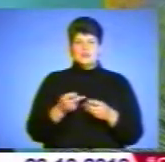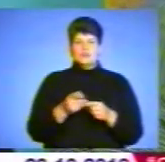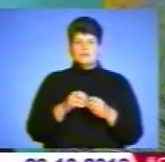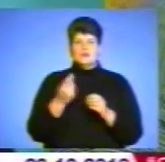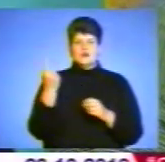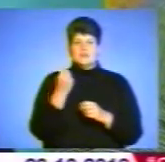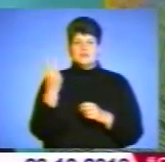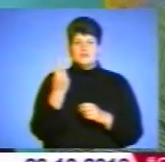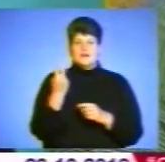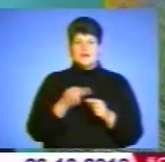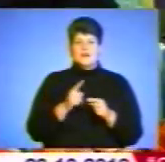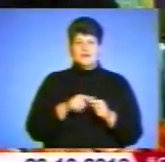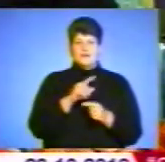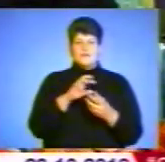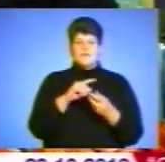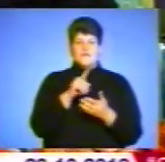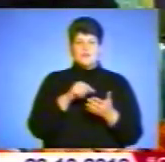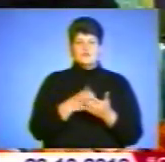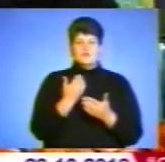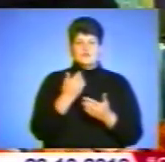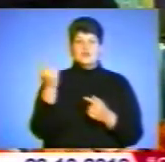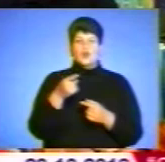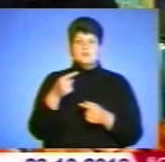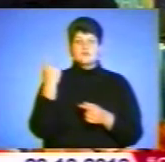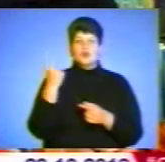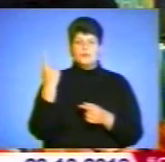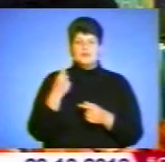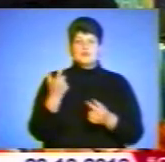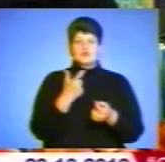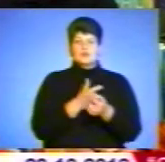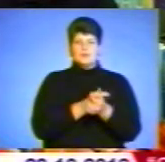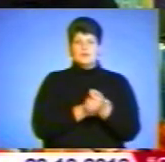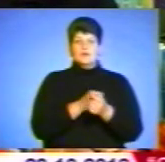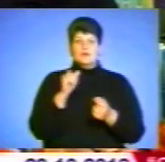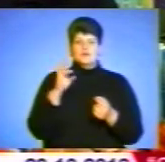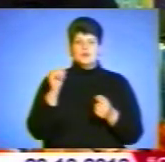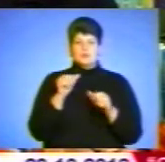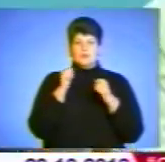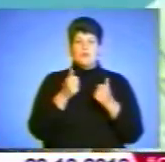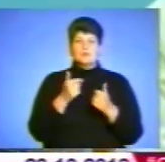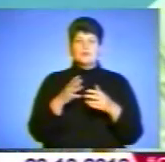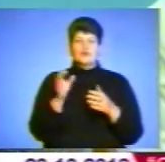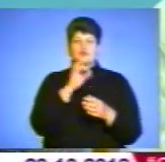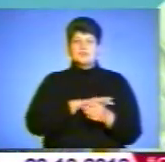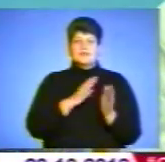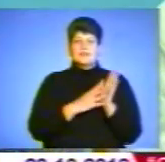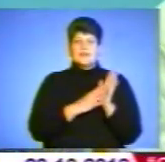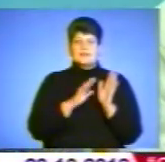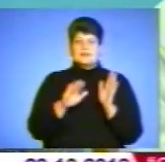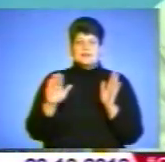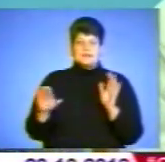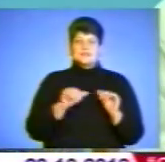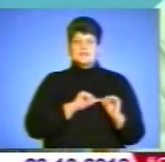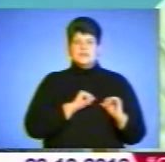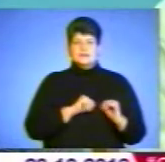-два з цих питань. У Тернопільській області інсуліновими помпами уже користуються 9 дітей. Завдяки акції «Серце